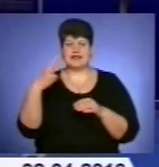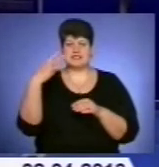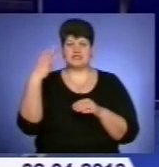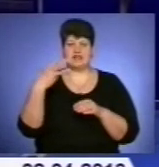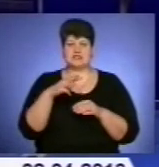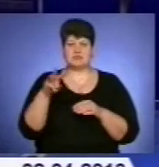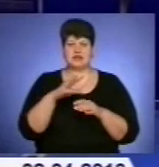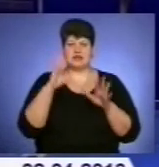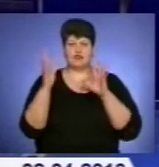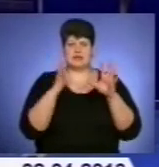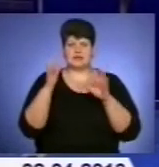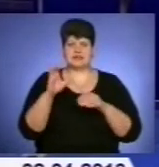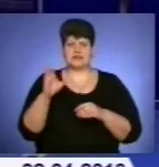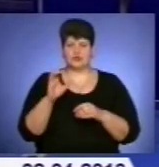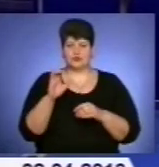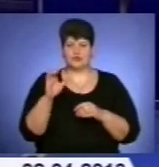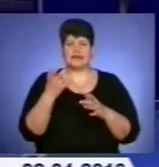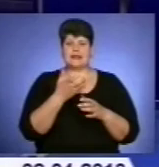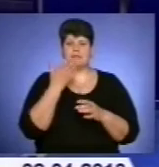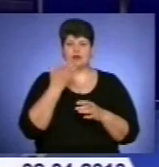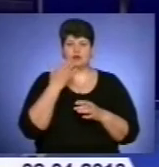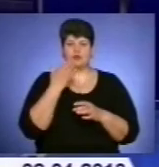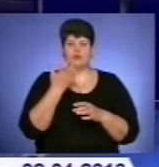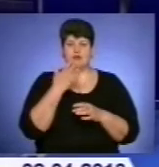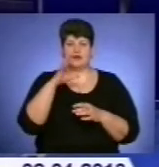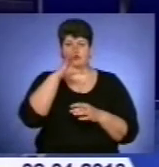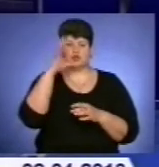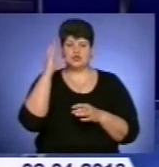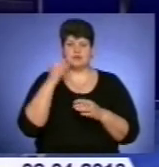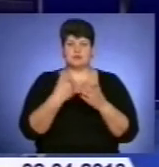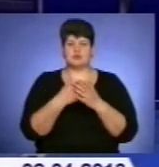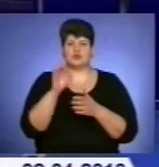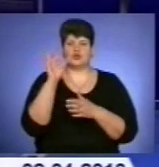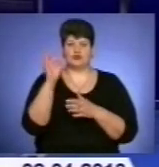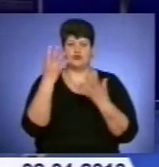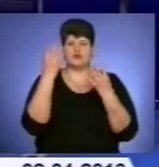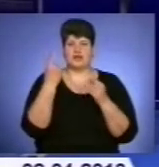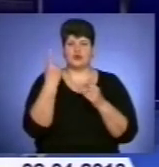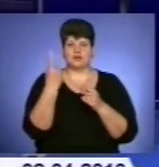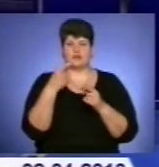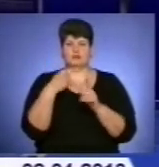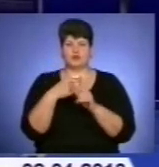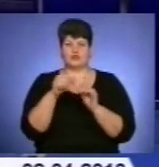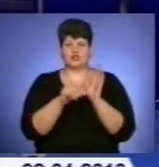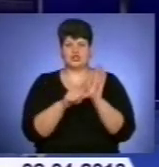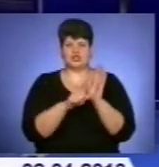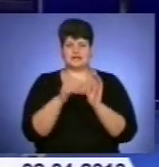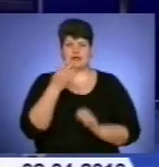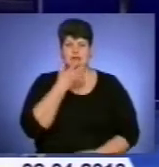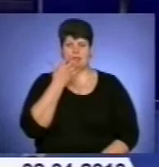метрів за секунду. Температура повітря вночі буде близько нуля, в день 1-6 тепла, повідомляє обласний